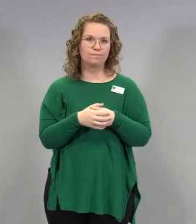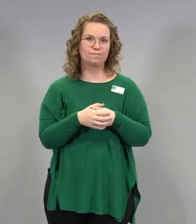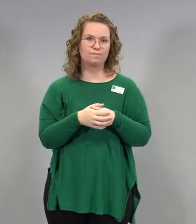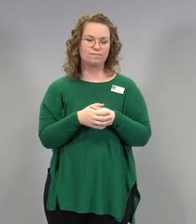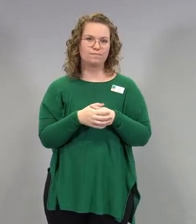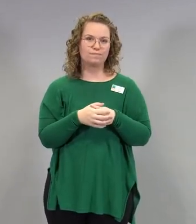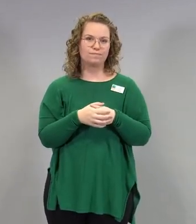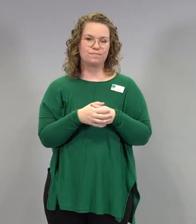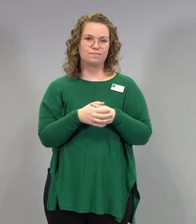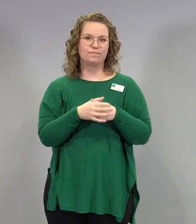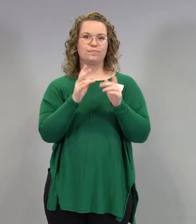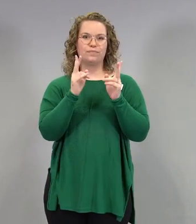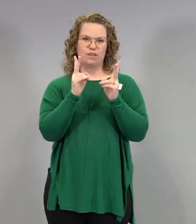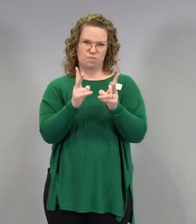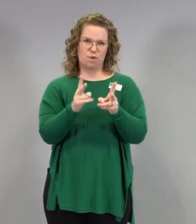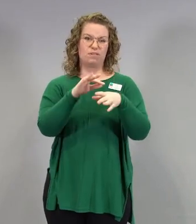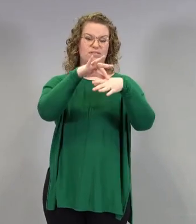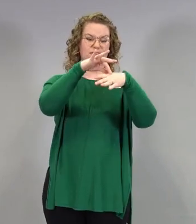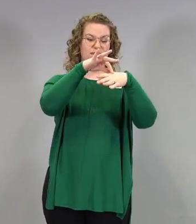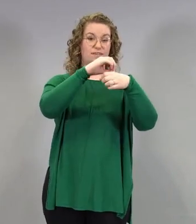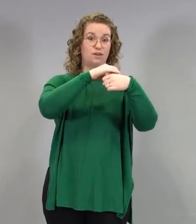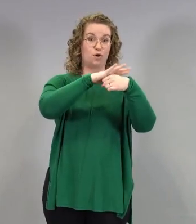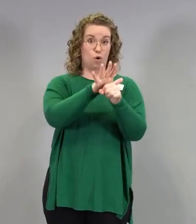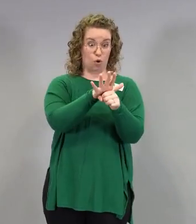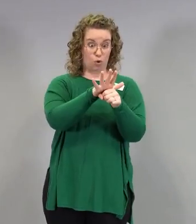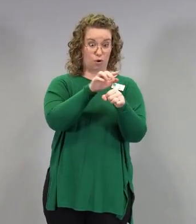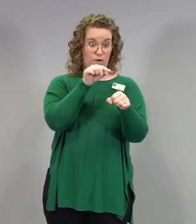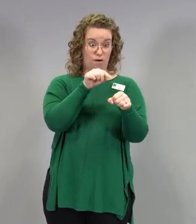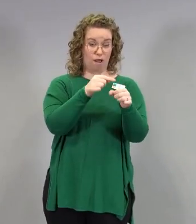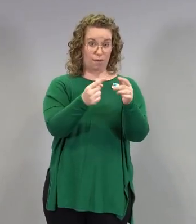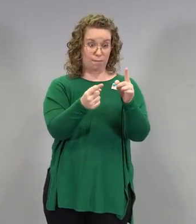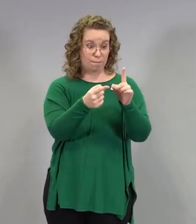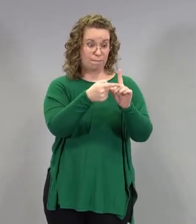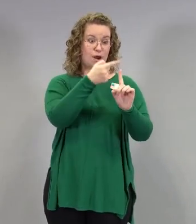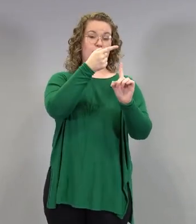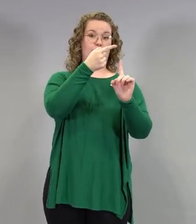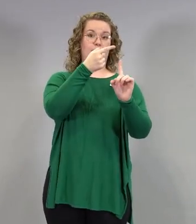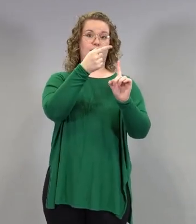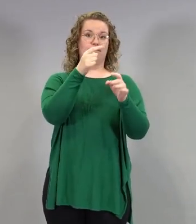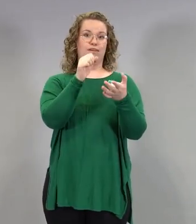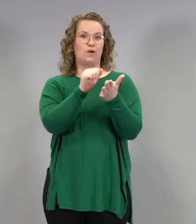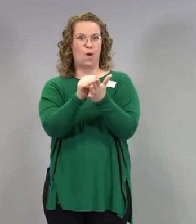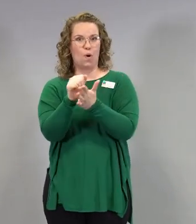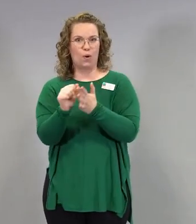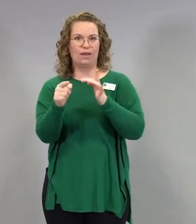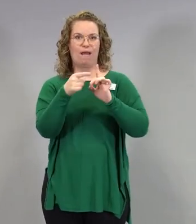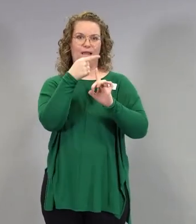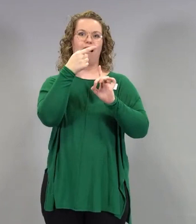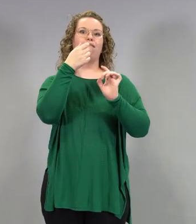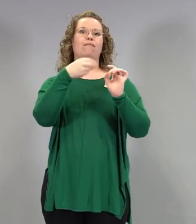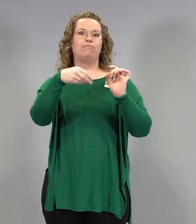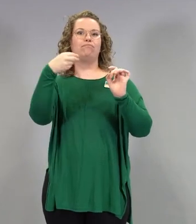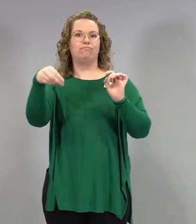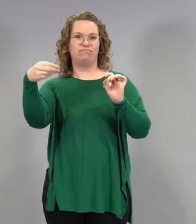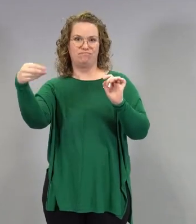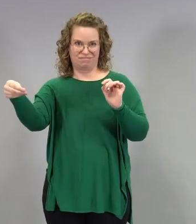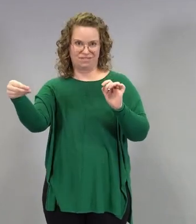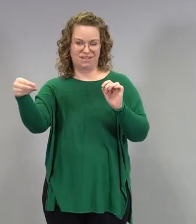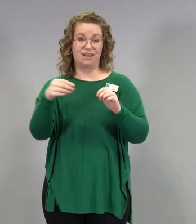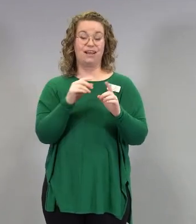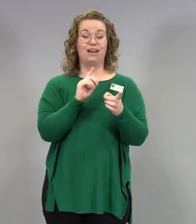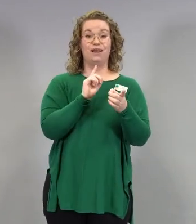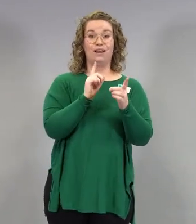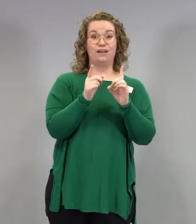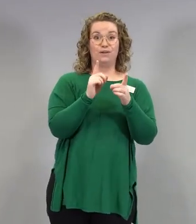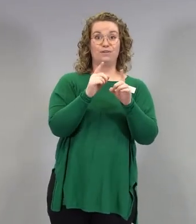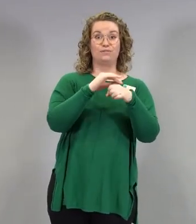itäminen kestää jonkin verran aikaa, eikä voida ajatella, että semmoista tautia, joka oli jo itämässä, ettei sitä hirveästi